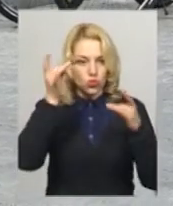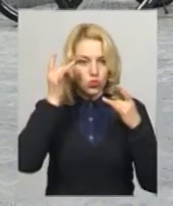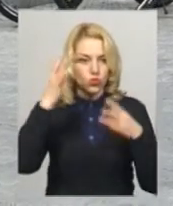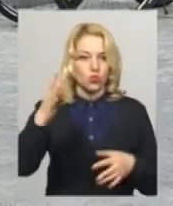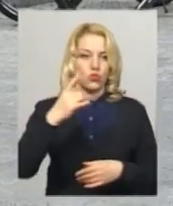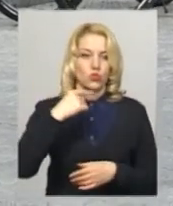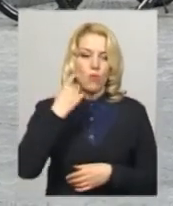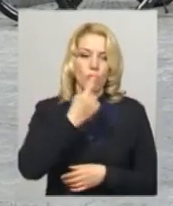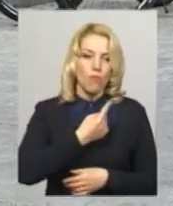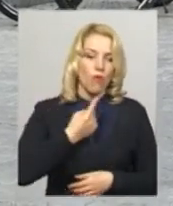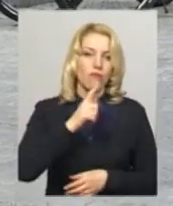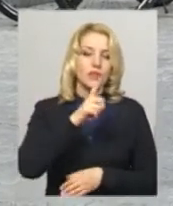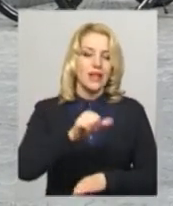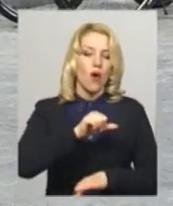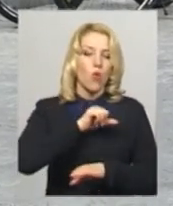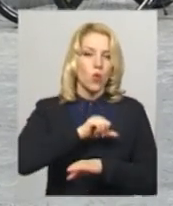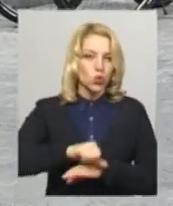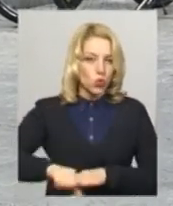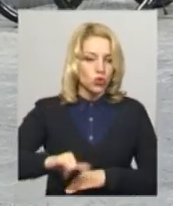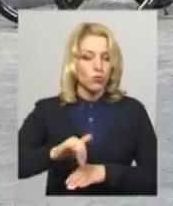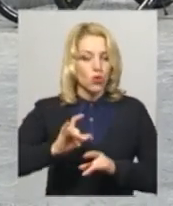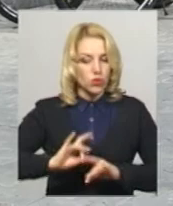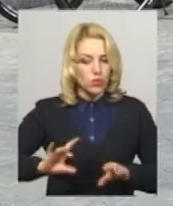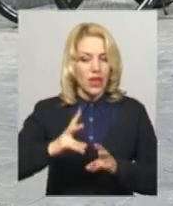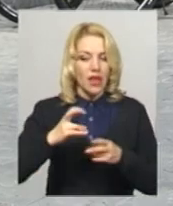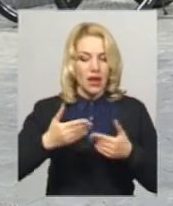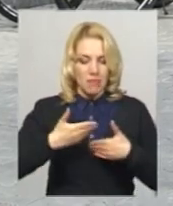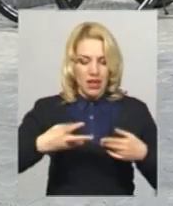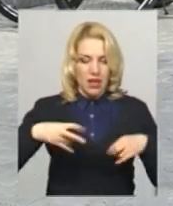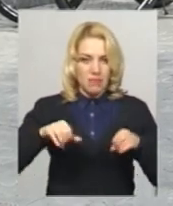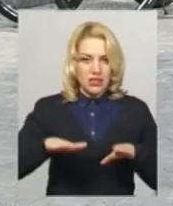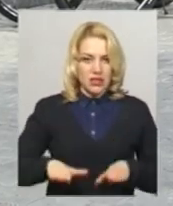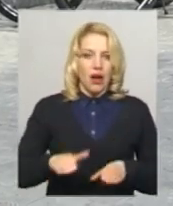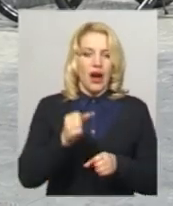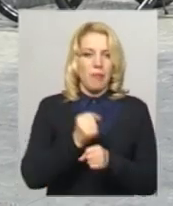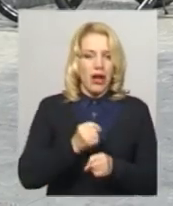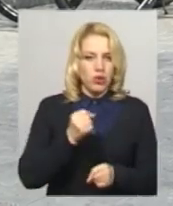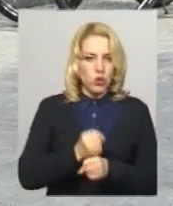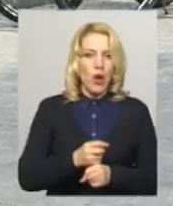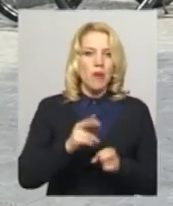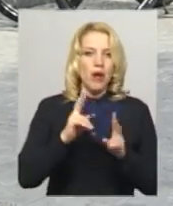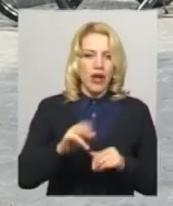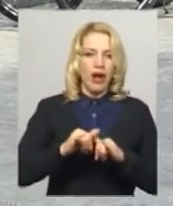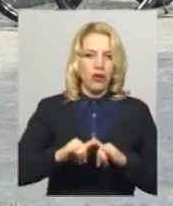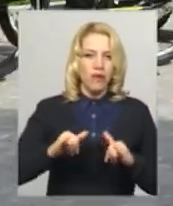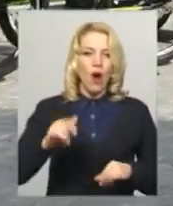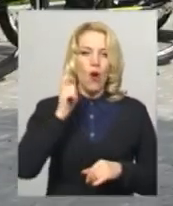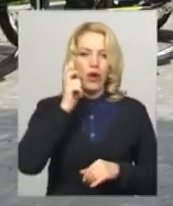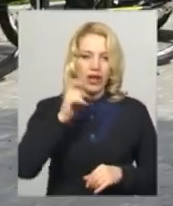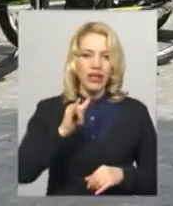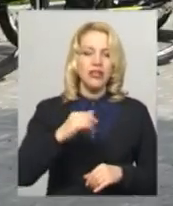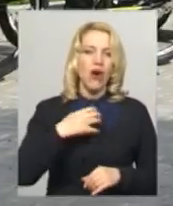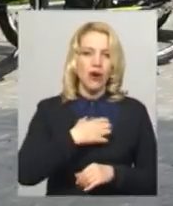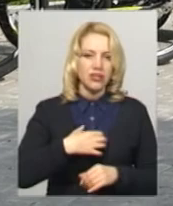мову за кордоном. Розповімо, як ми на місцях тут працюємо, як розвиваємо Україну. І